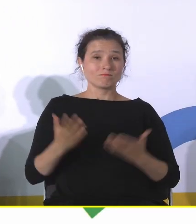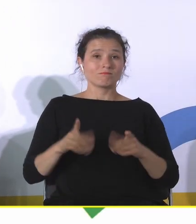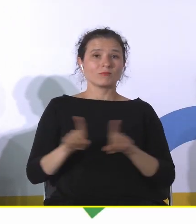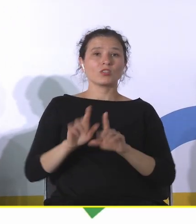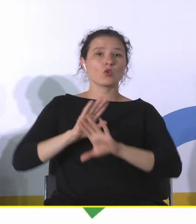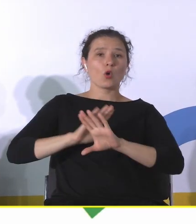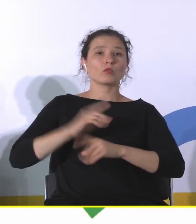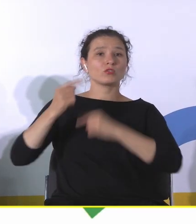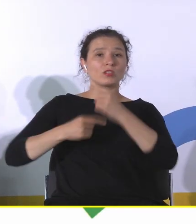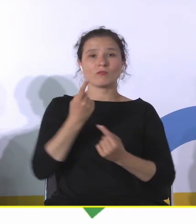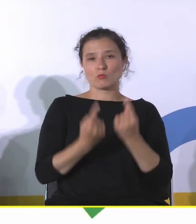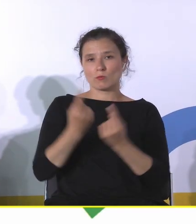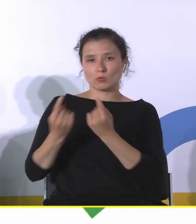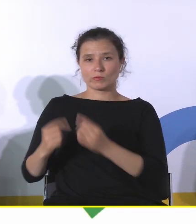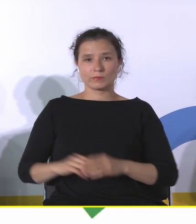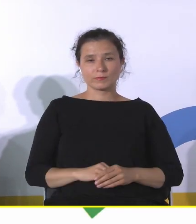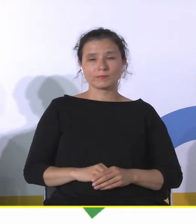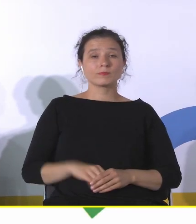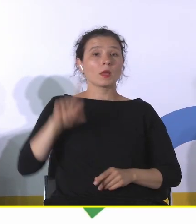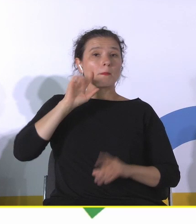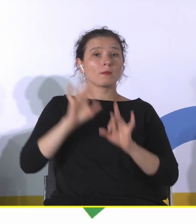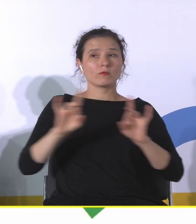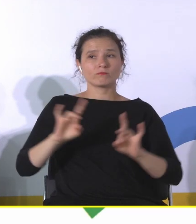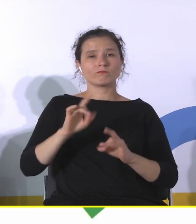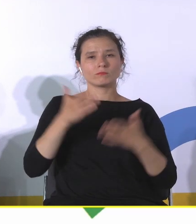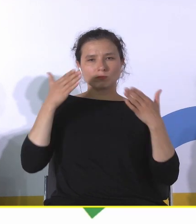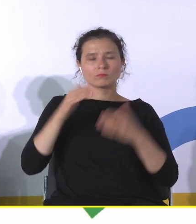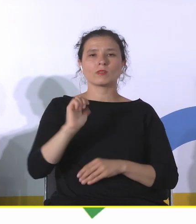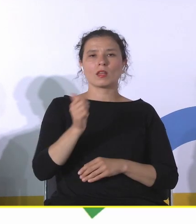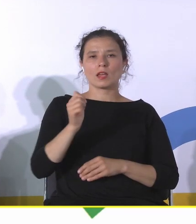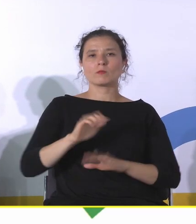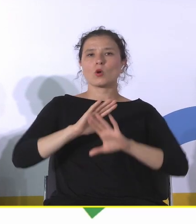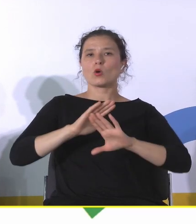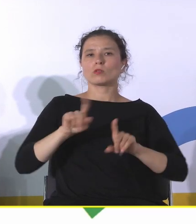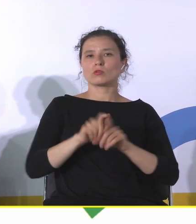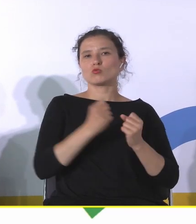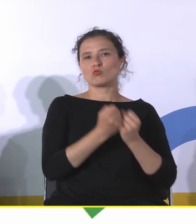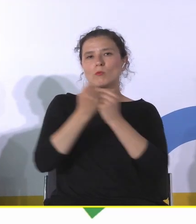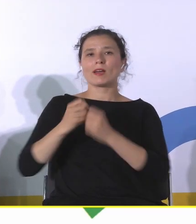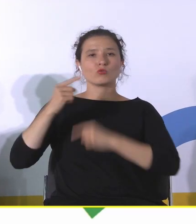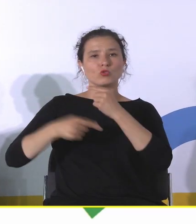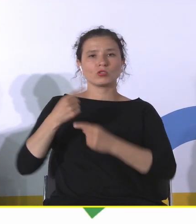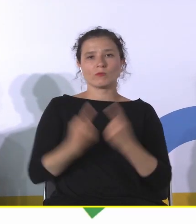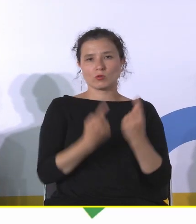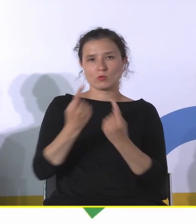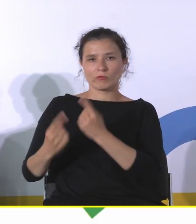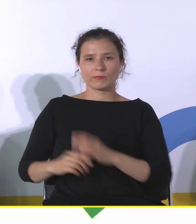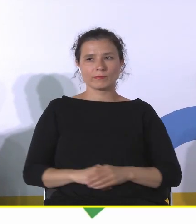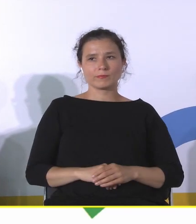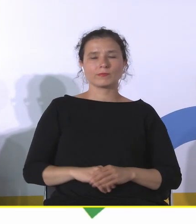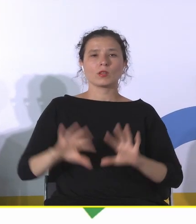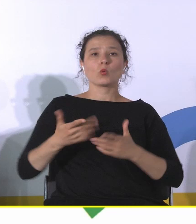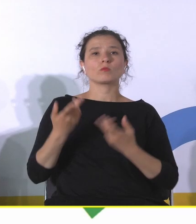Pan Profesor specjalizuje się właśnie w ochronie i zachowaniu dziedzictwa przemysłowego. Jest założycielem